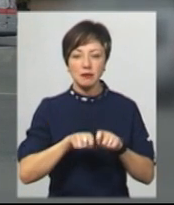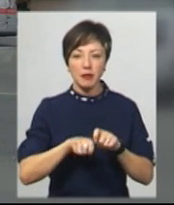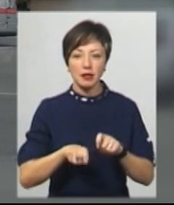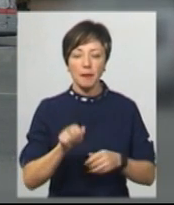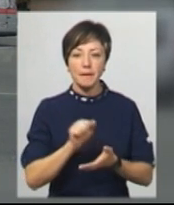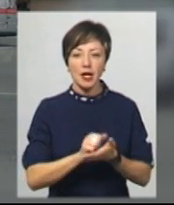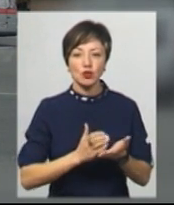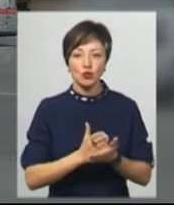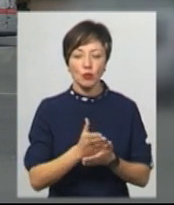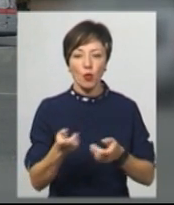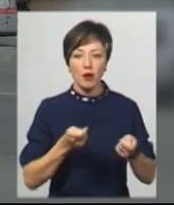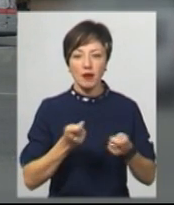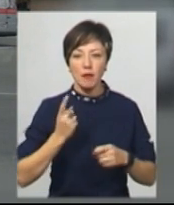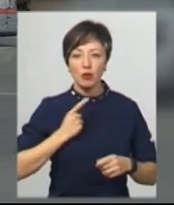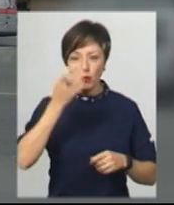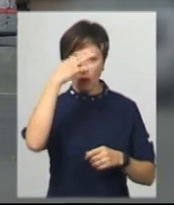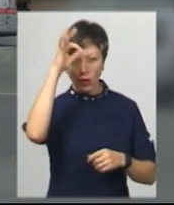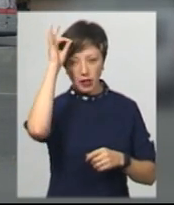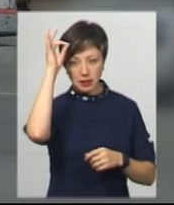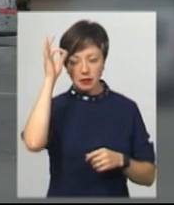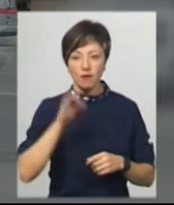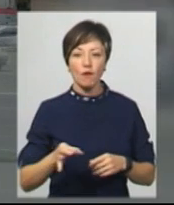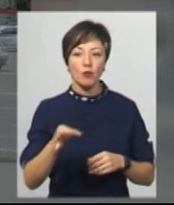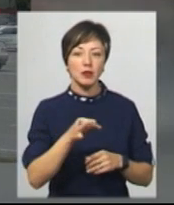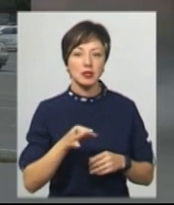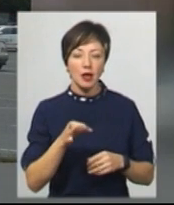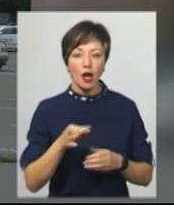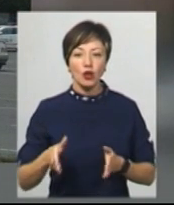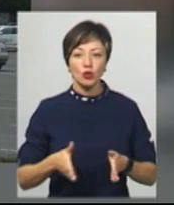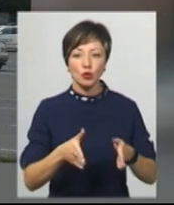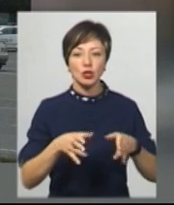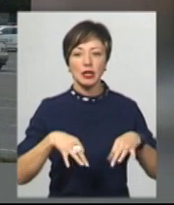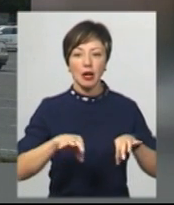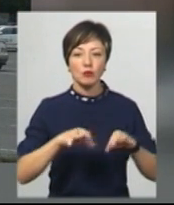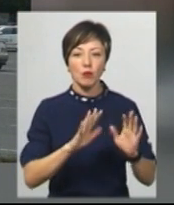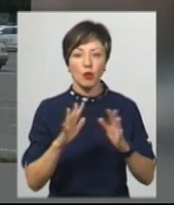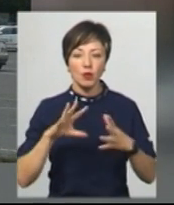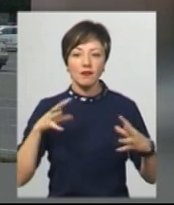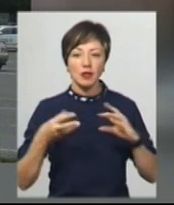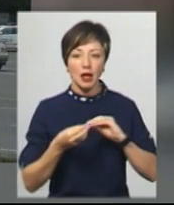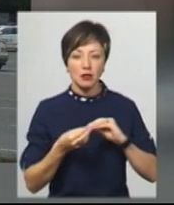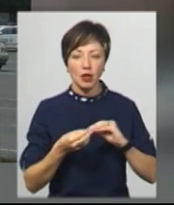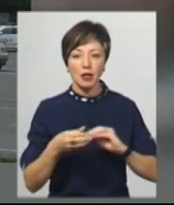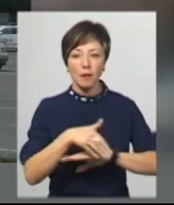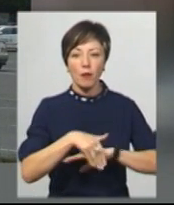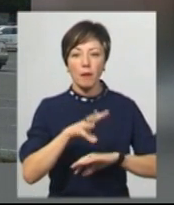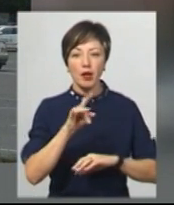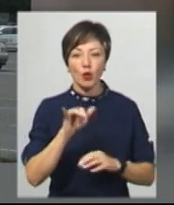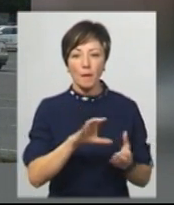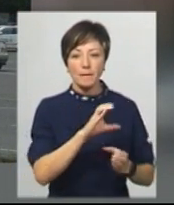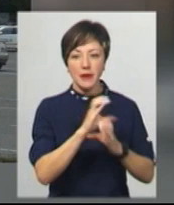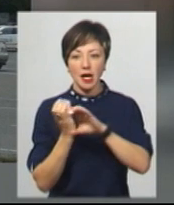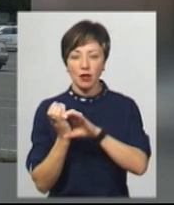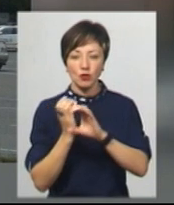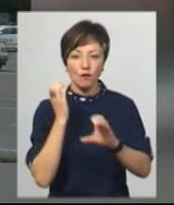пресслужби управління патрульної поліції в області Людмили Чернелевської, Дорожньо-транспортна пригода, внаслідок якої на проспекті Миру перекинулася